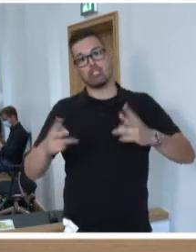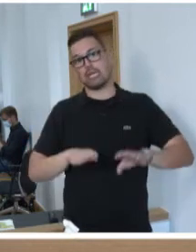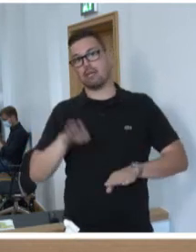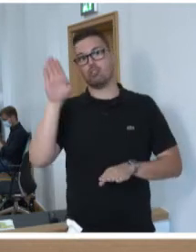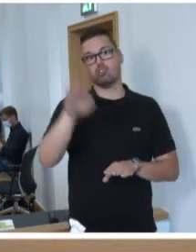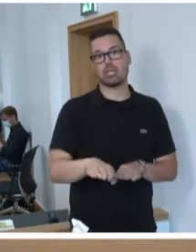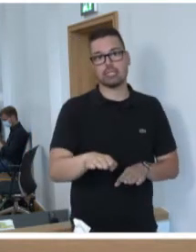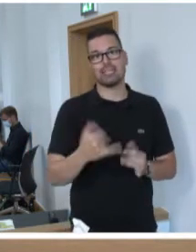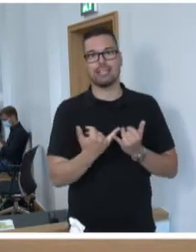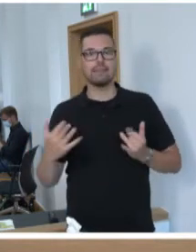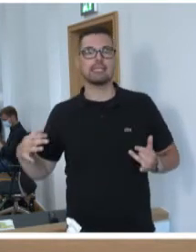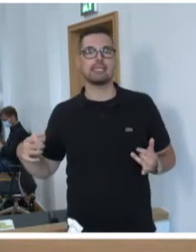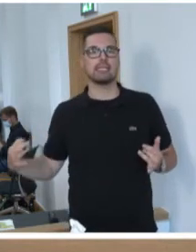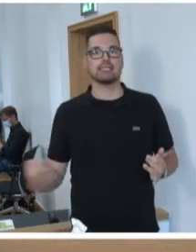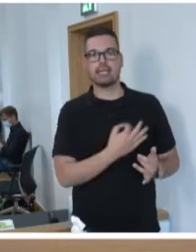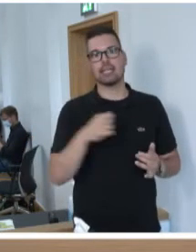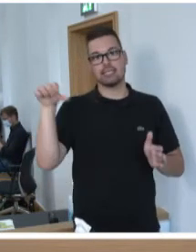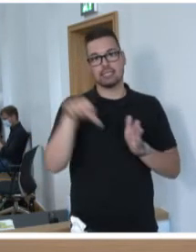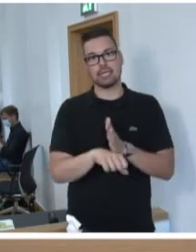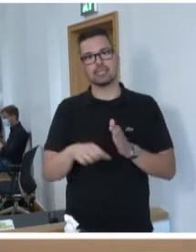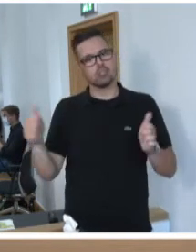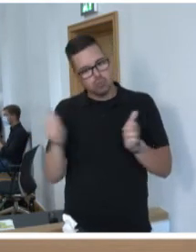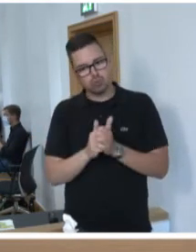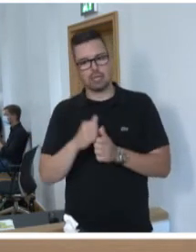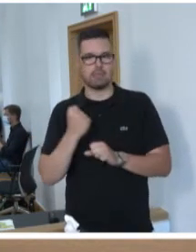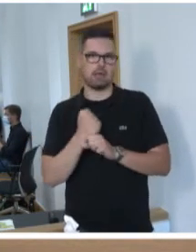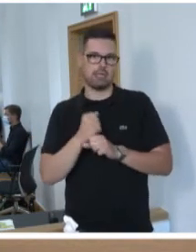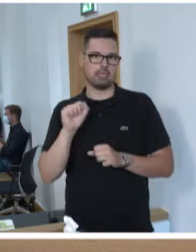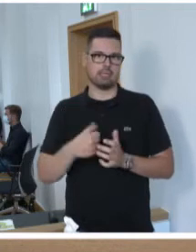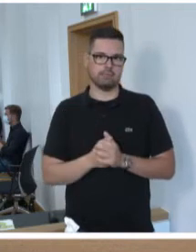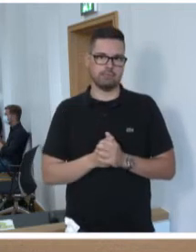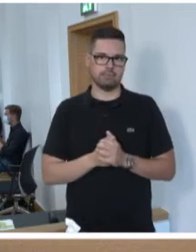Schritt, wie das Saarland in dieser Krise jetzt enger zusammenrücken kann.